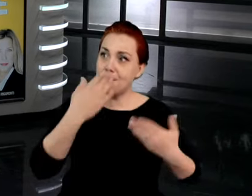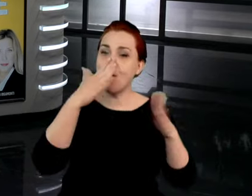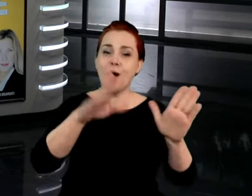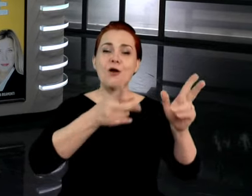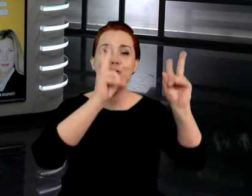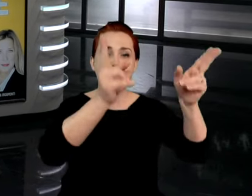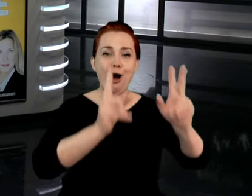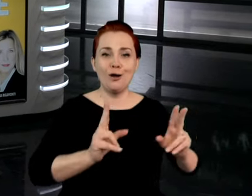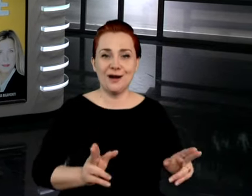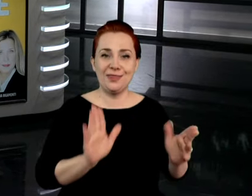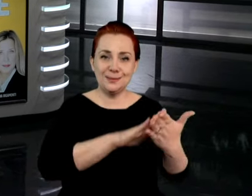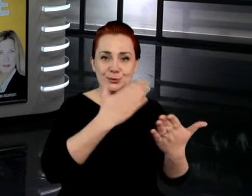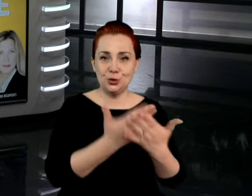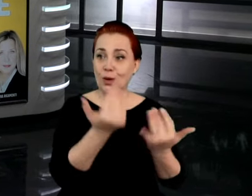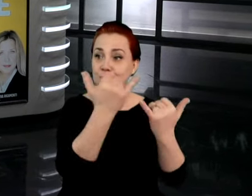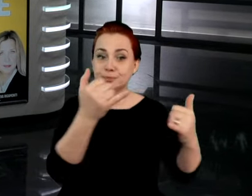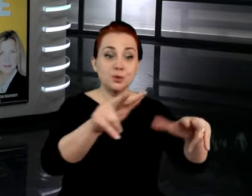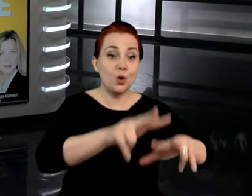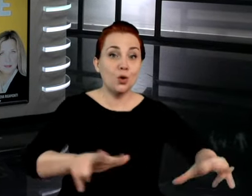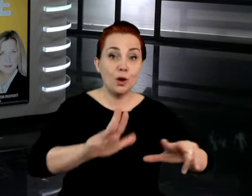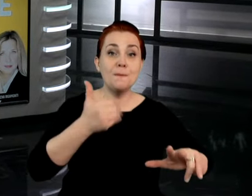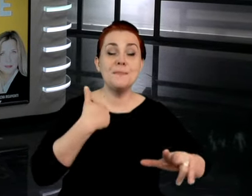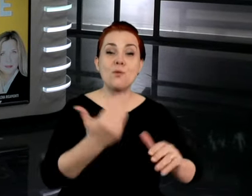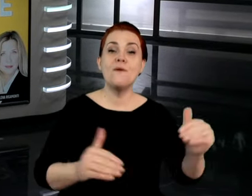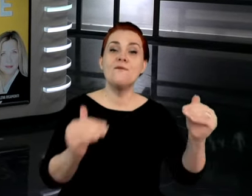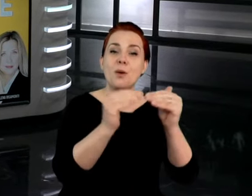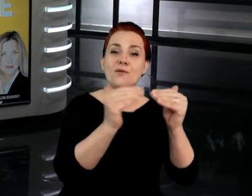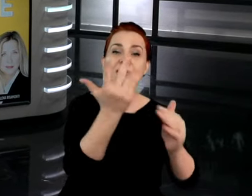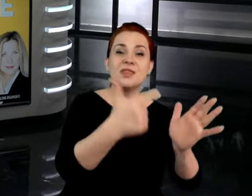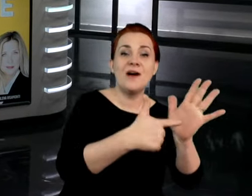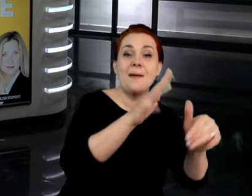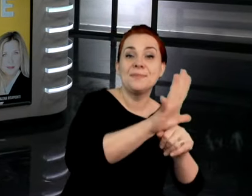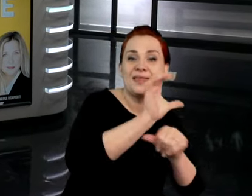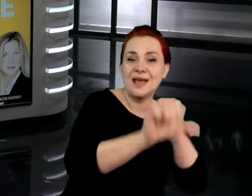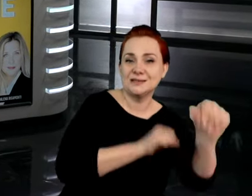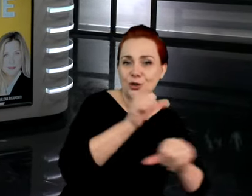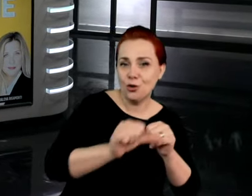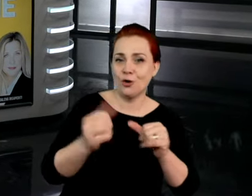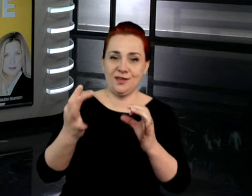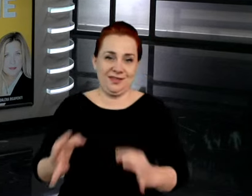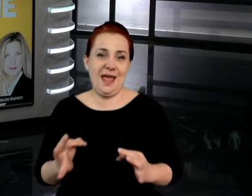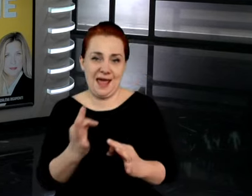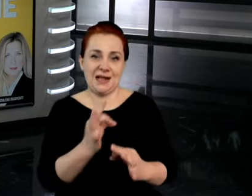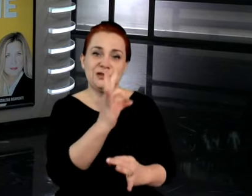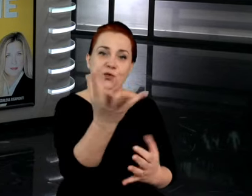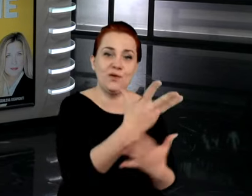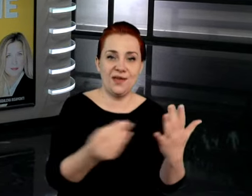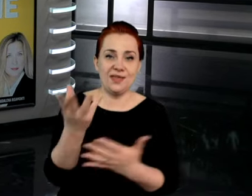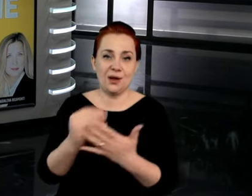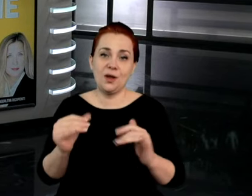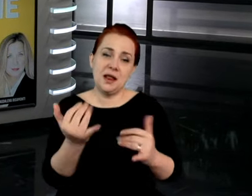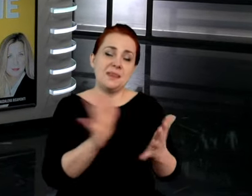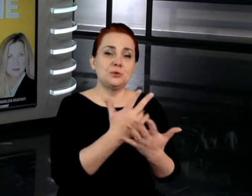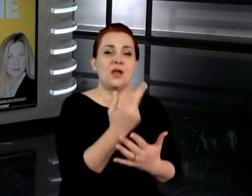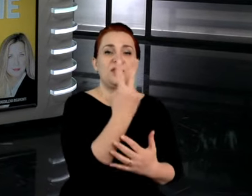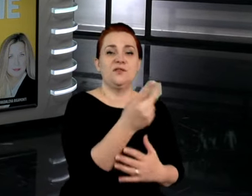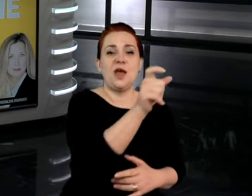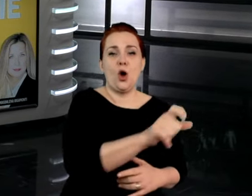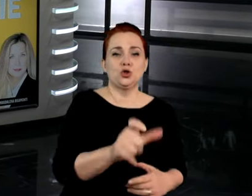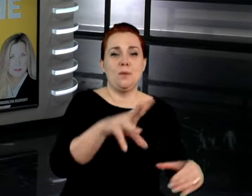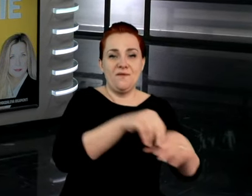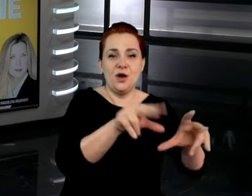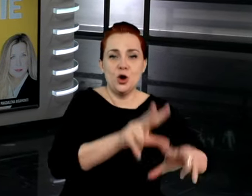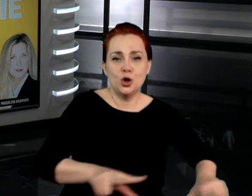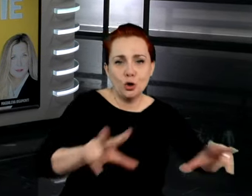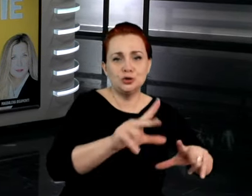rodzin, ile płaciły podatków w 2015 roku przy średnim wynagrodzeniu. Powiedzmy, dwie osoby w rodzinie. Jedna pracuje na średniej, druga na